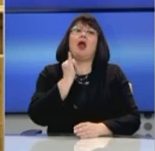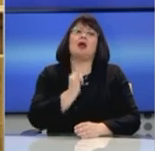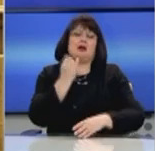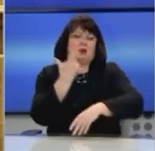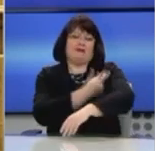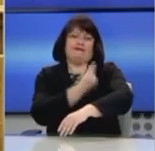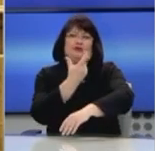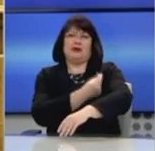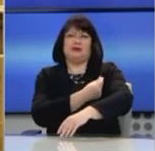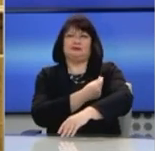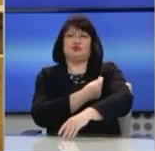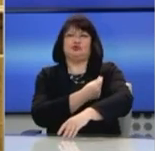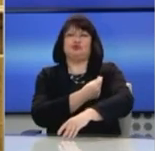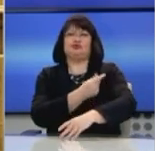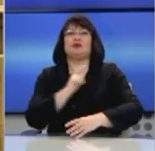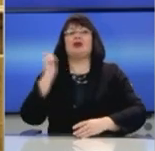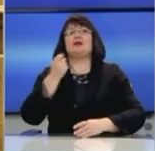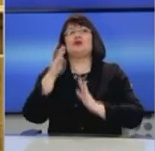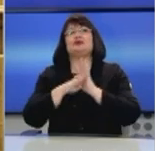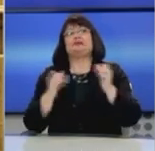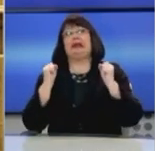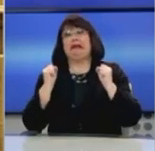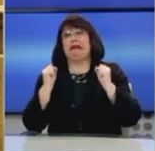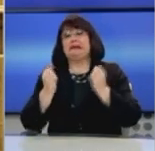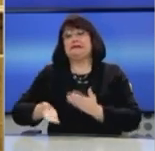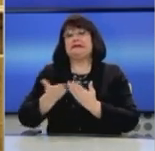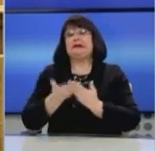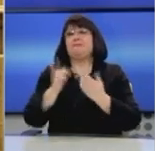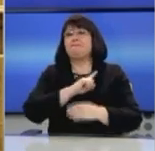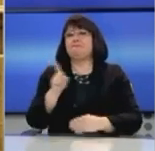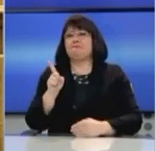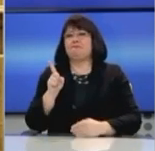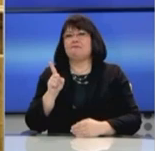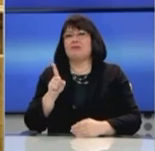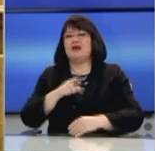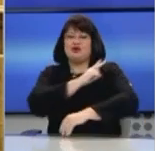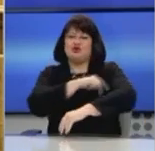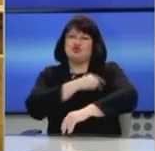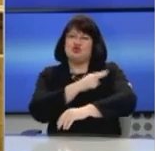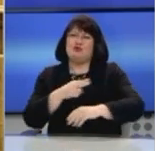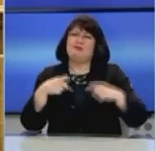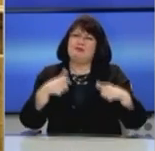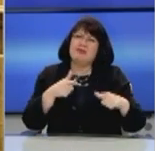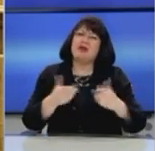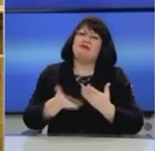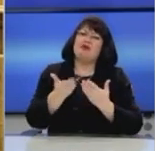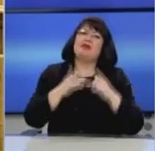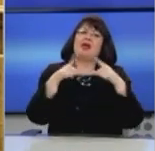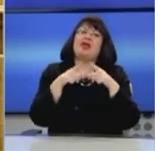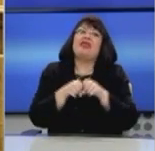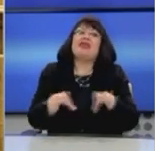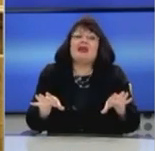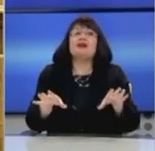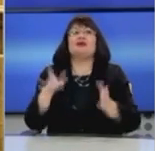εμβολιασμού, της μη ενίσχυσης του εθνικού συστήματος υγείας, της μη δημιουργίας πρωτοβάθμιας περίθελψης δίκτυου